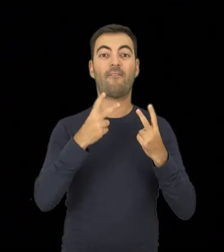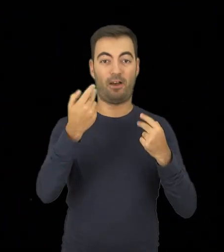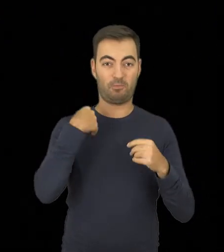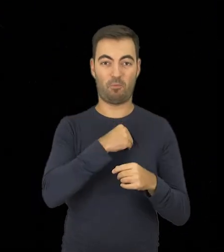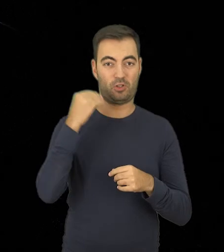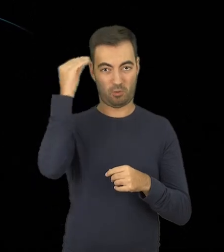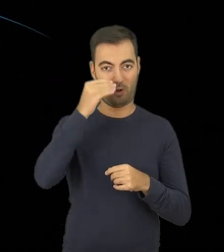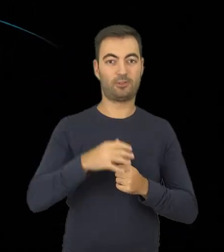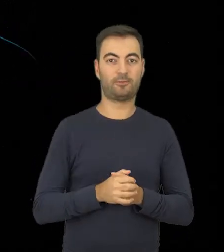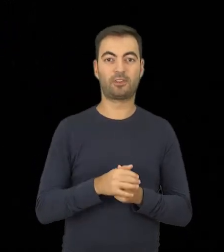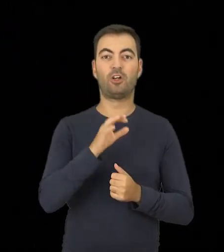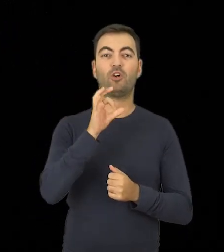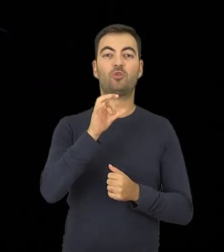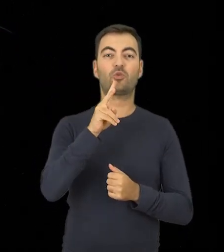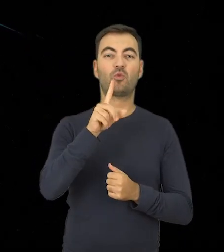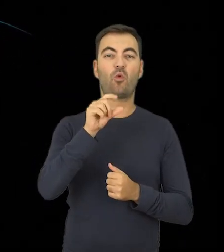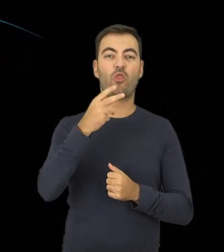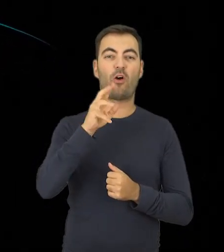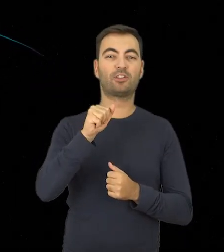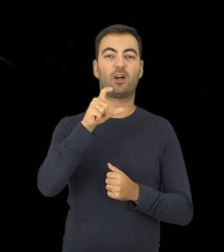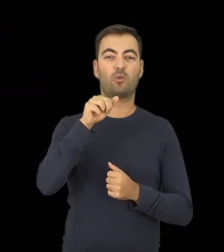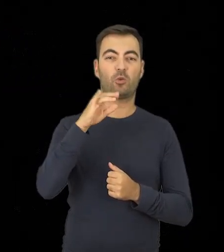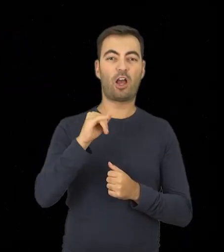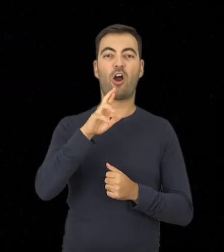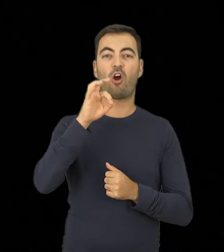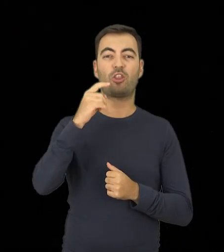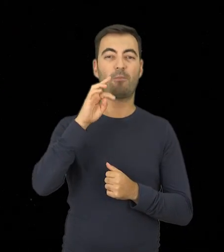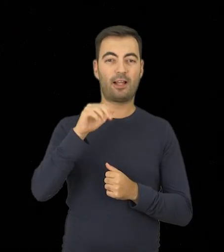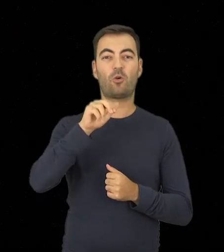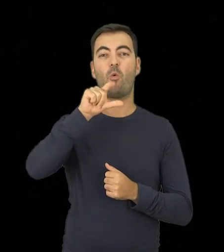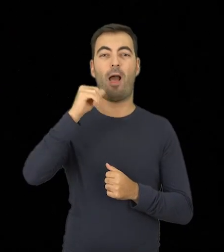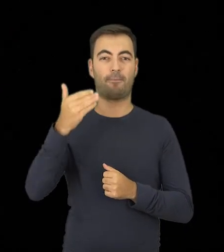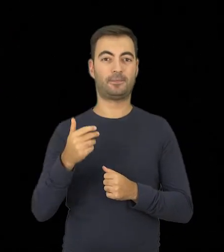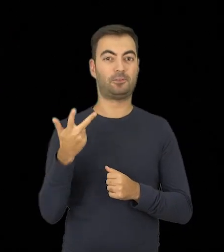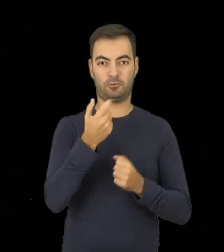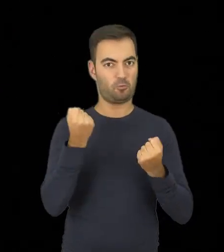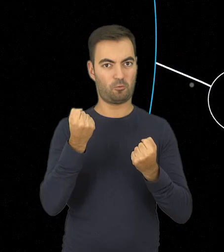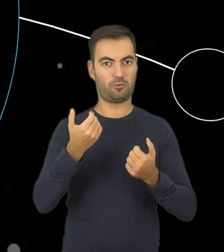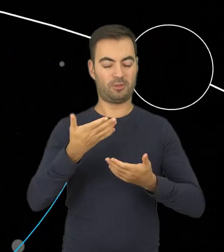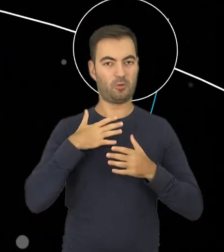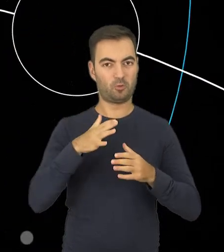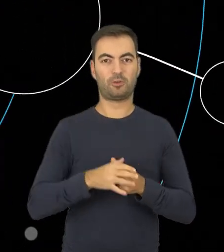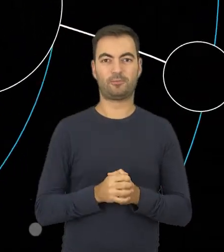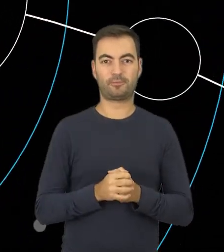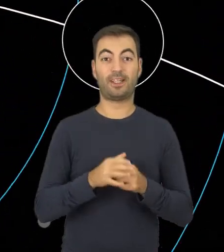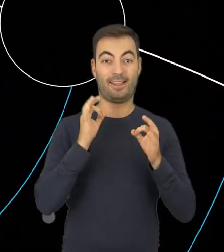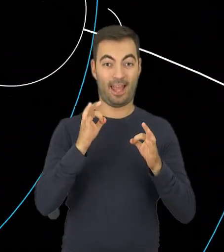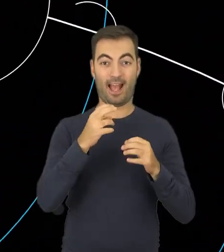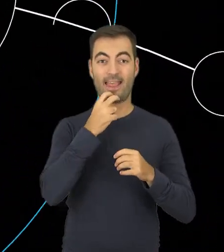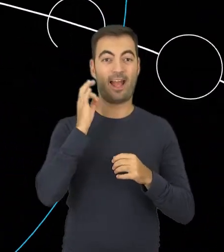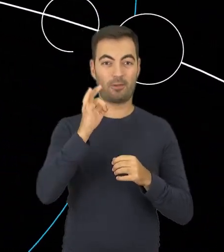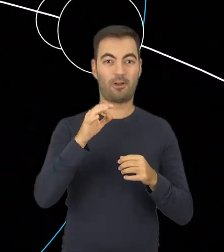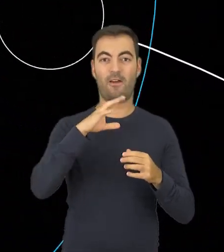polscy naukowcy. Maria Skłodowska-Kiri, Józef Rotblat i Stanisław Ulam. Obecnie z energii jądrowej korzysta